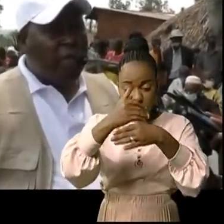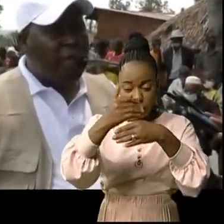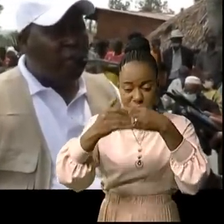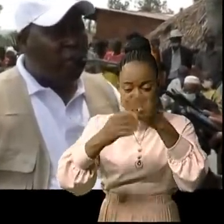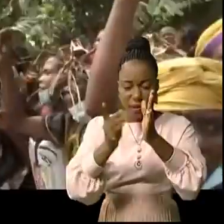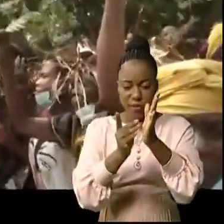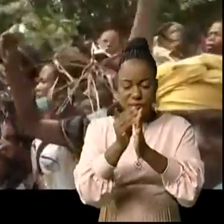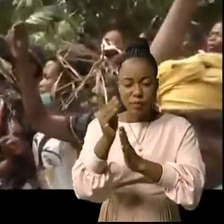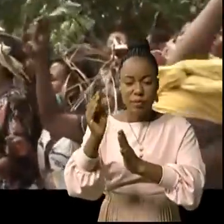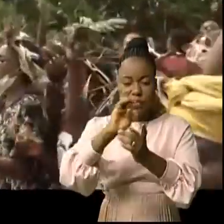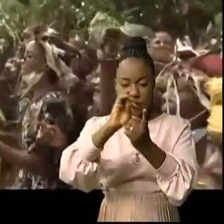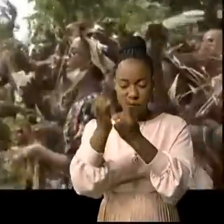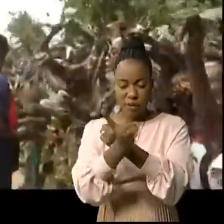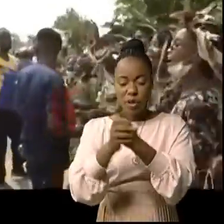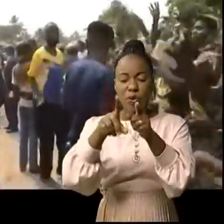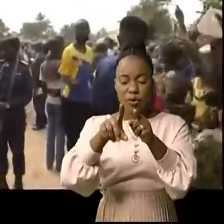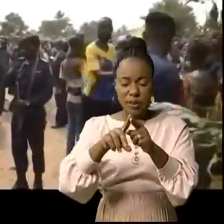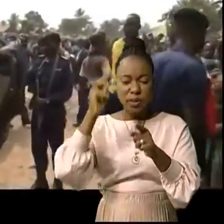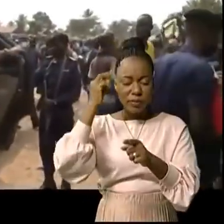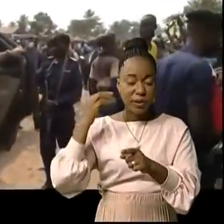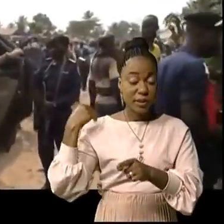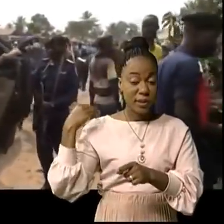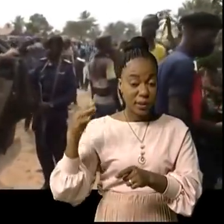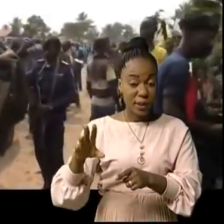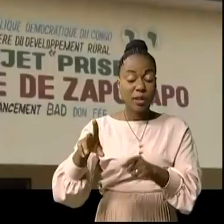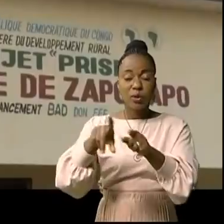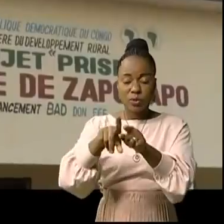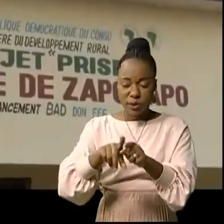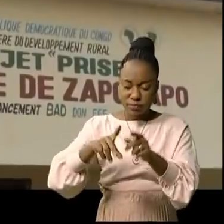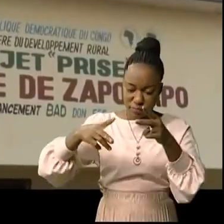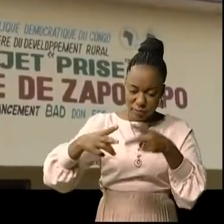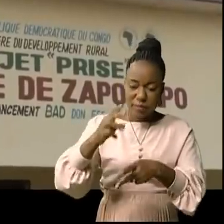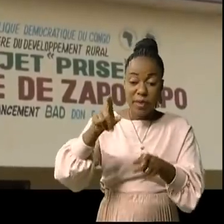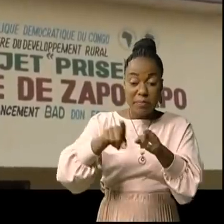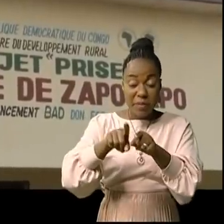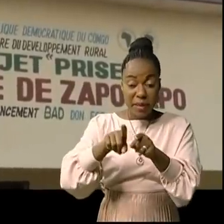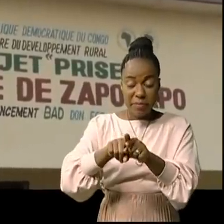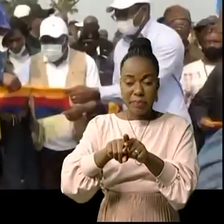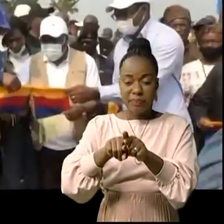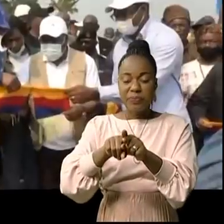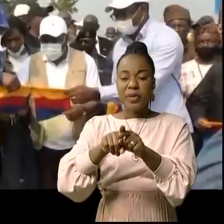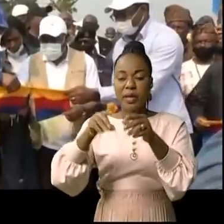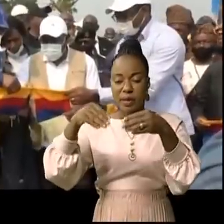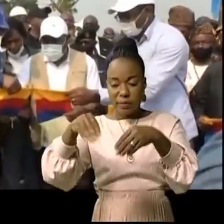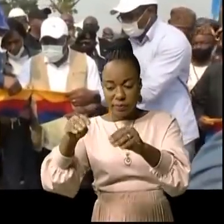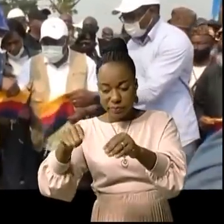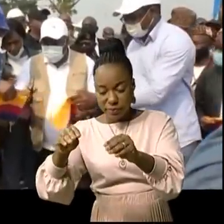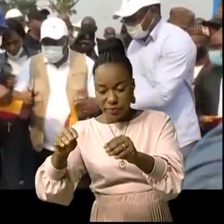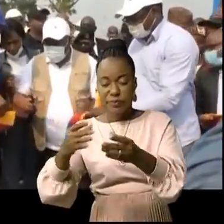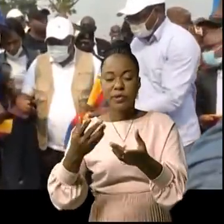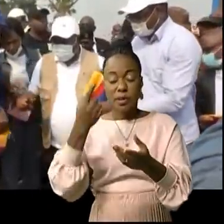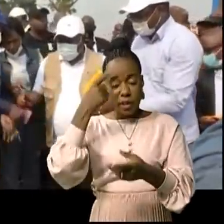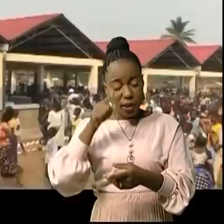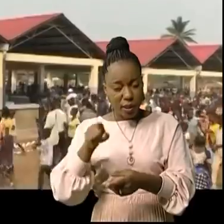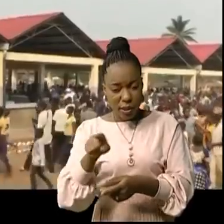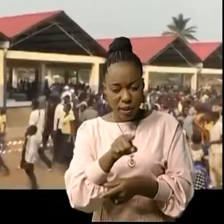rural. Le ministre d'État François Roubou Ta a inauguré le même mardi un autre marché à Zaposapo, en territoire de Demba,